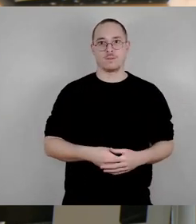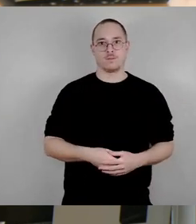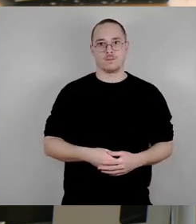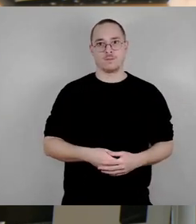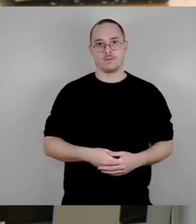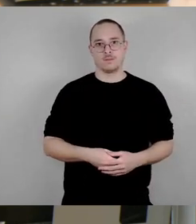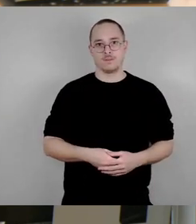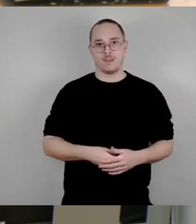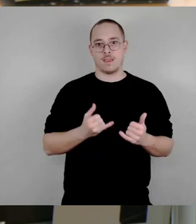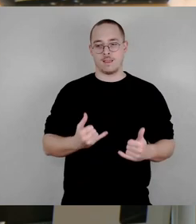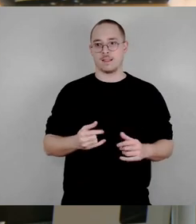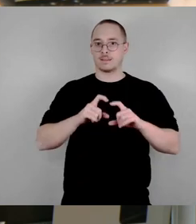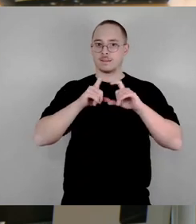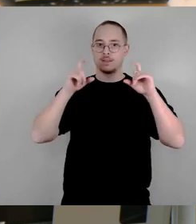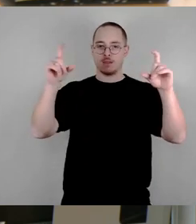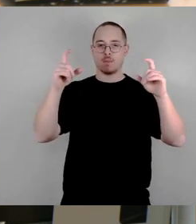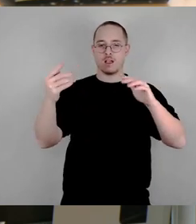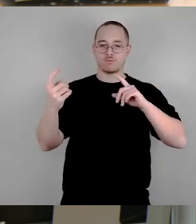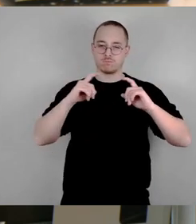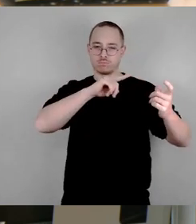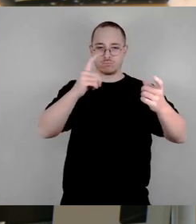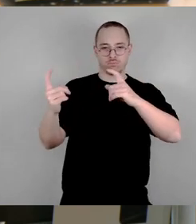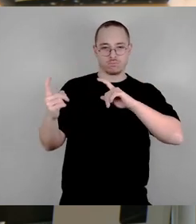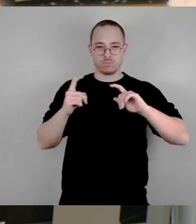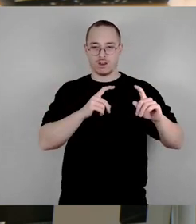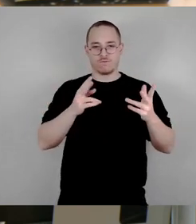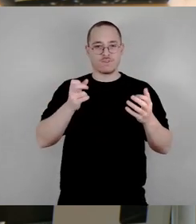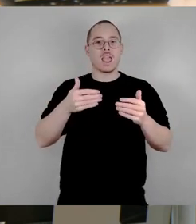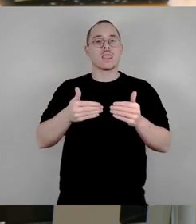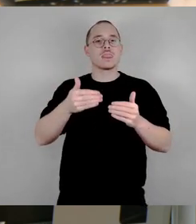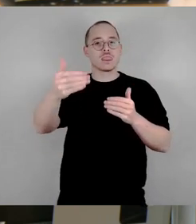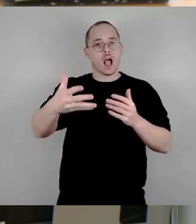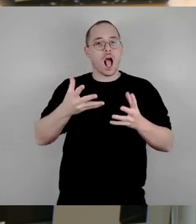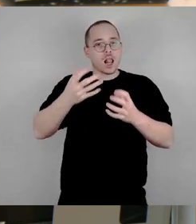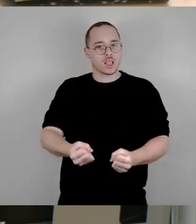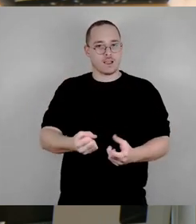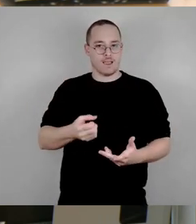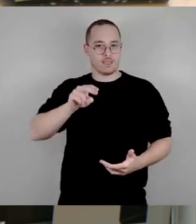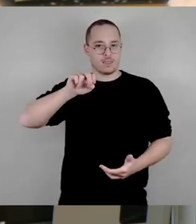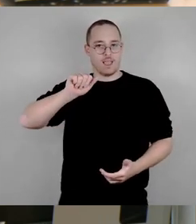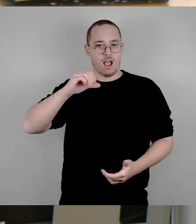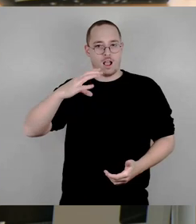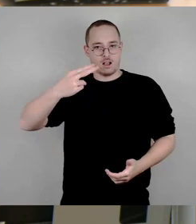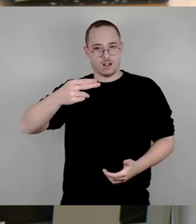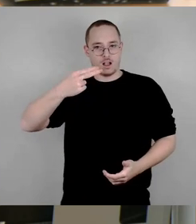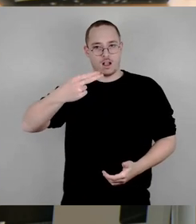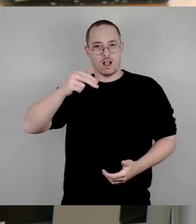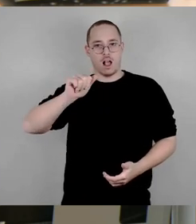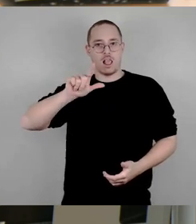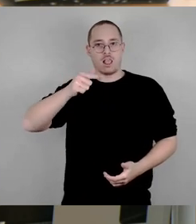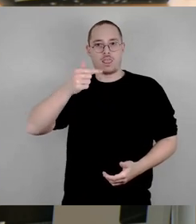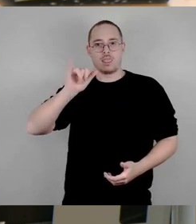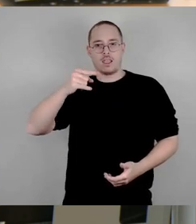dann ist es sicherlich nicht nachhaltig, mit seltenen Erden und mit viel Aufwand irgendwelche anderen